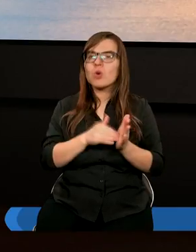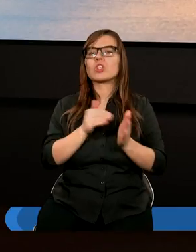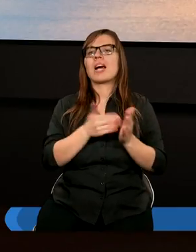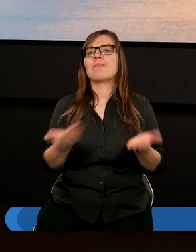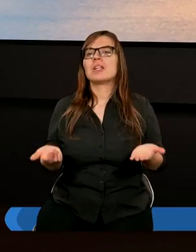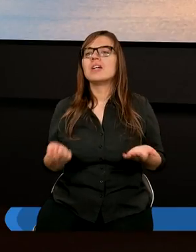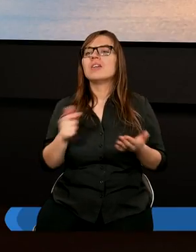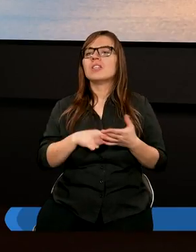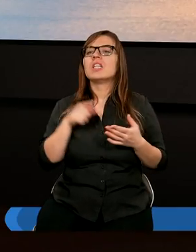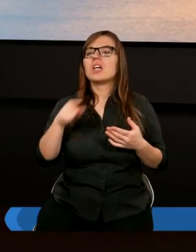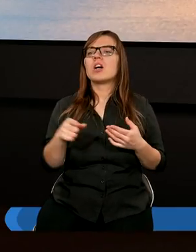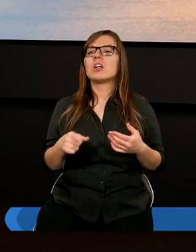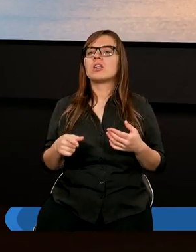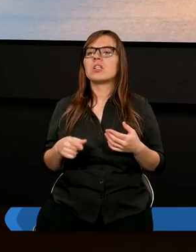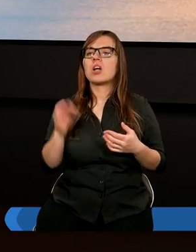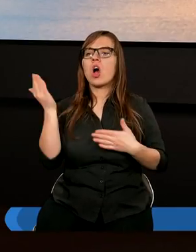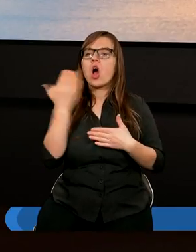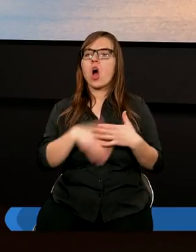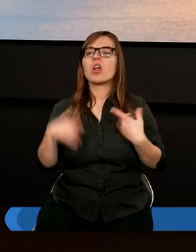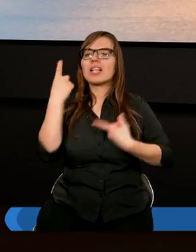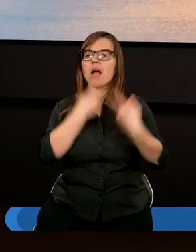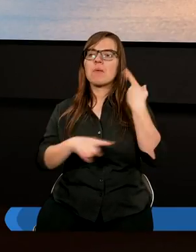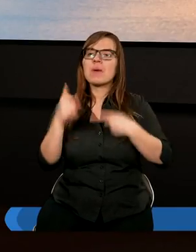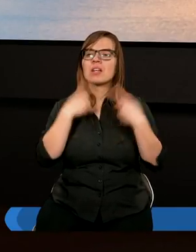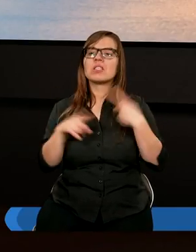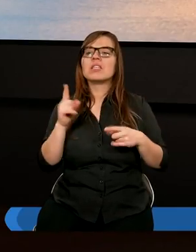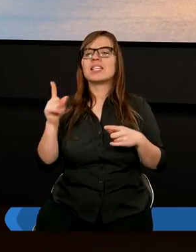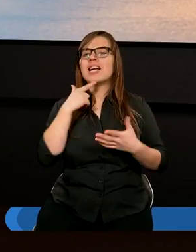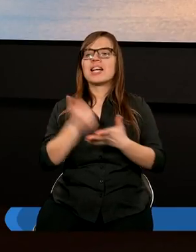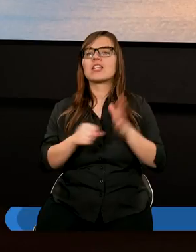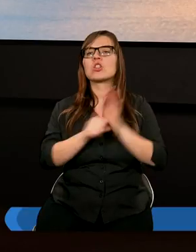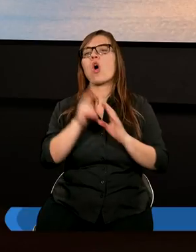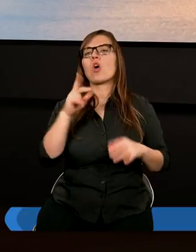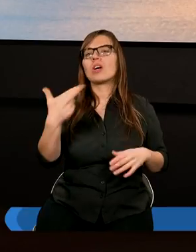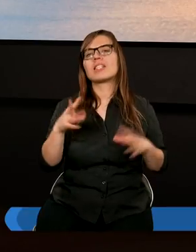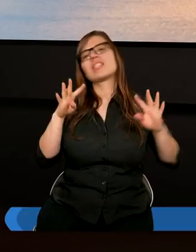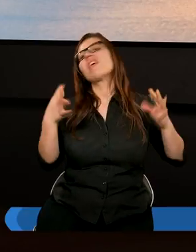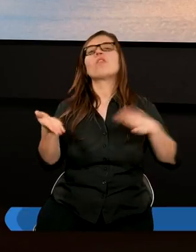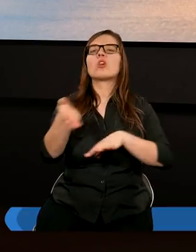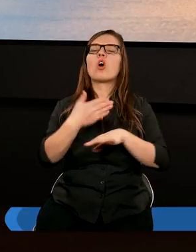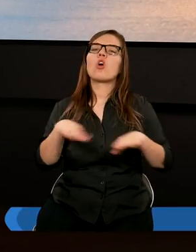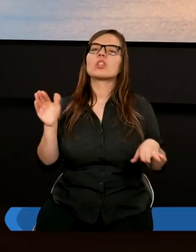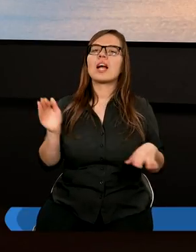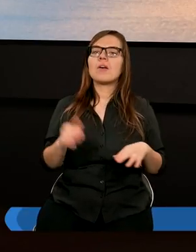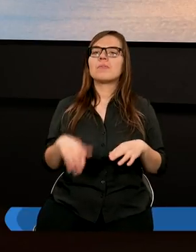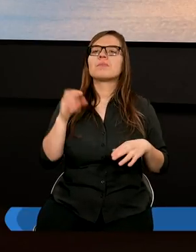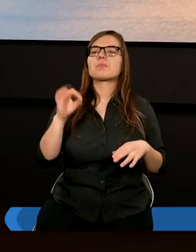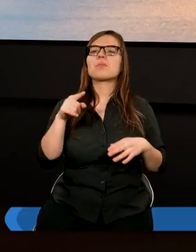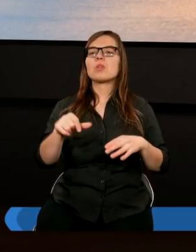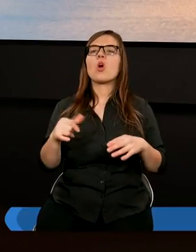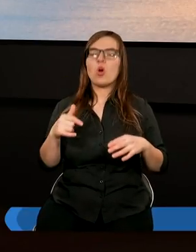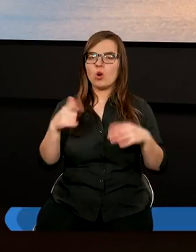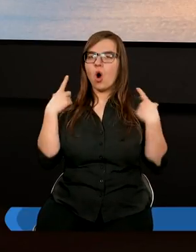O tym mówią też te ostatnie myśli z listu do Koryntian, dziewiątego rozdziału, o